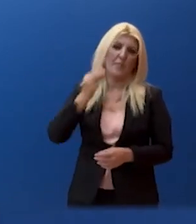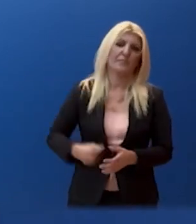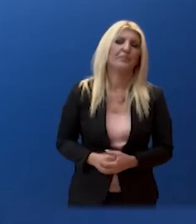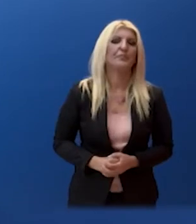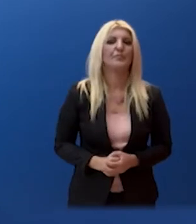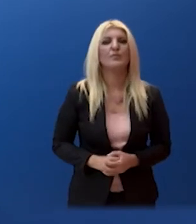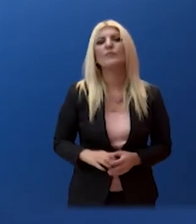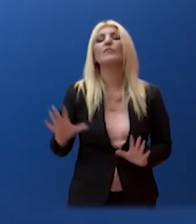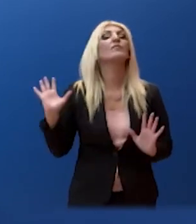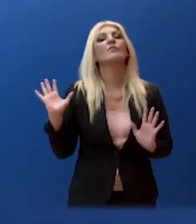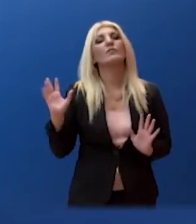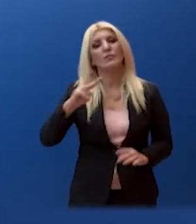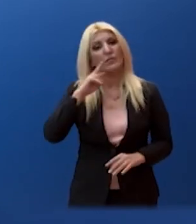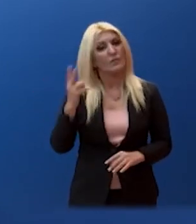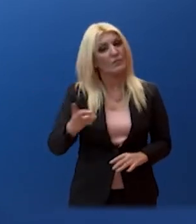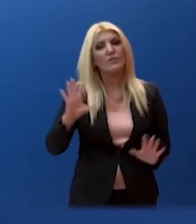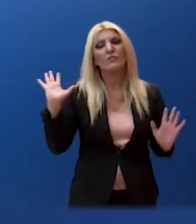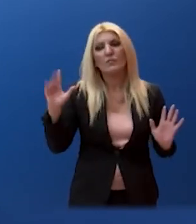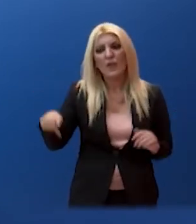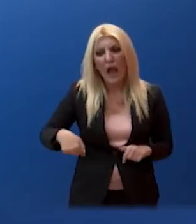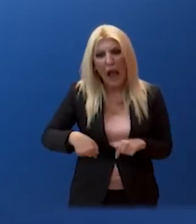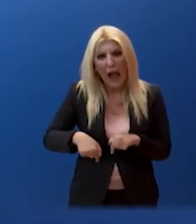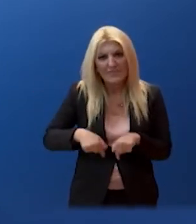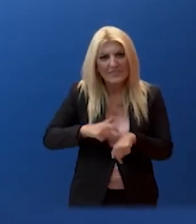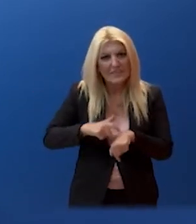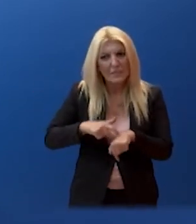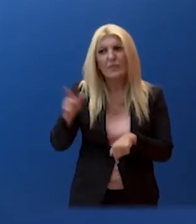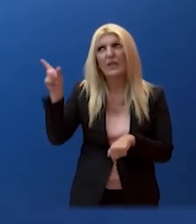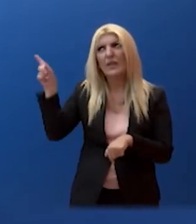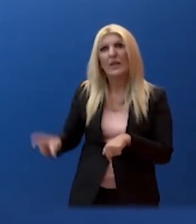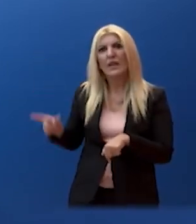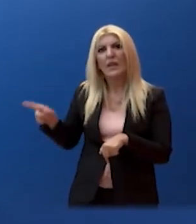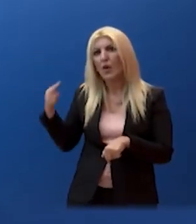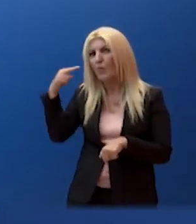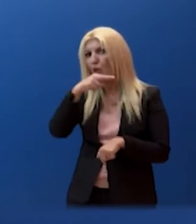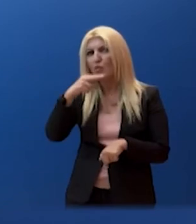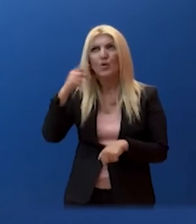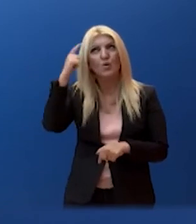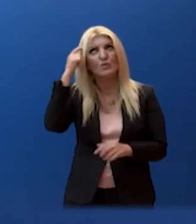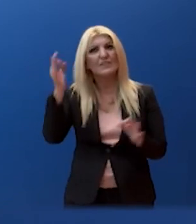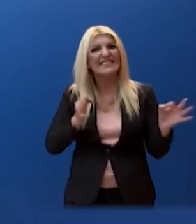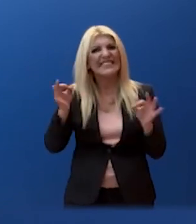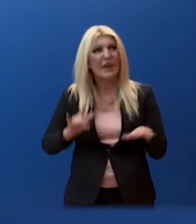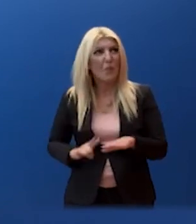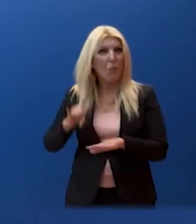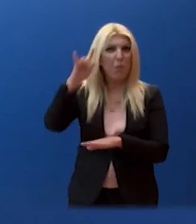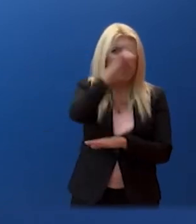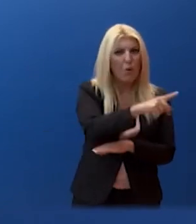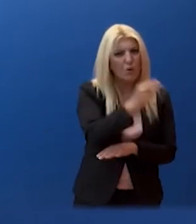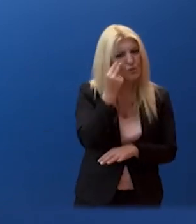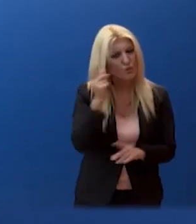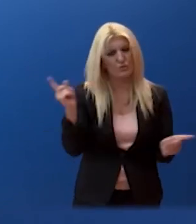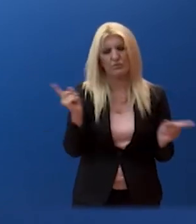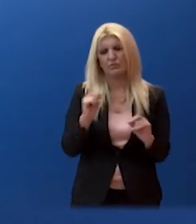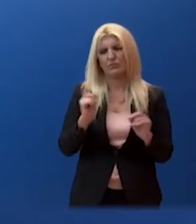Προς το παρόν δεν υπάρχει κάποιο προγράμματισμενό ταξίδι στα Σκόπια από τον κύριο Πρωθυπουργό. Μπορεί κάτι έτσι να έγινε στο μέλλον, αυτή τη στιγμή δεν είναι καθορισμένο. Υπάρχει ενδεχόμενο